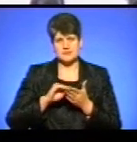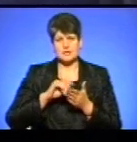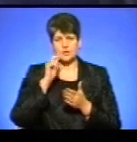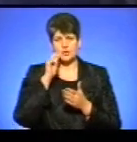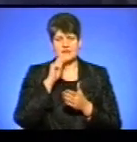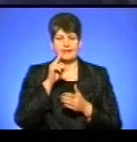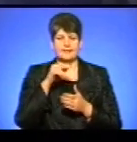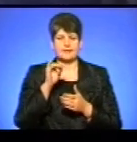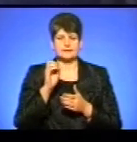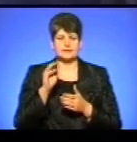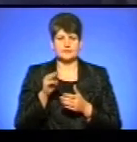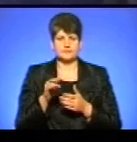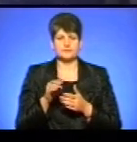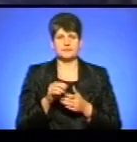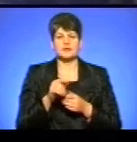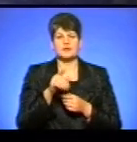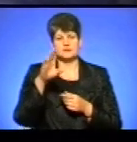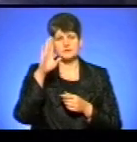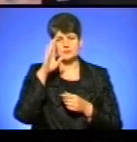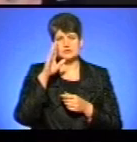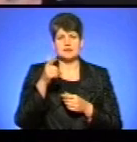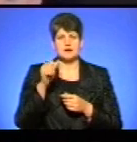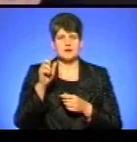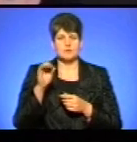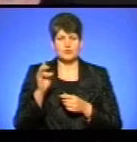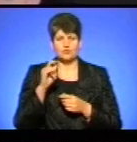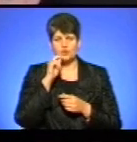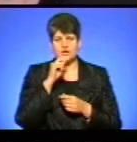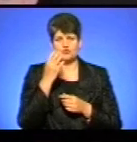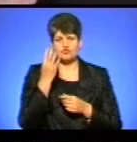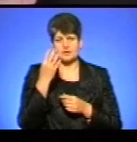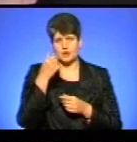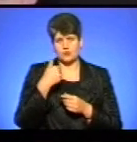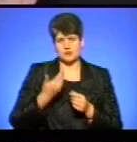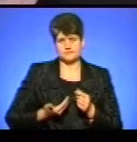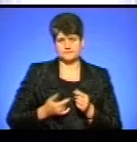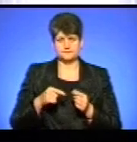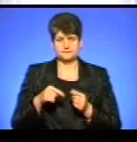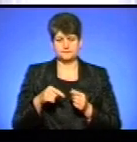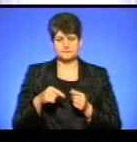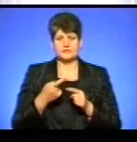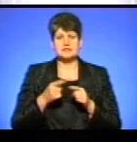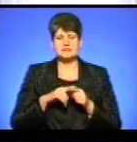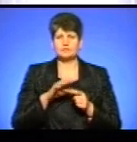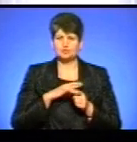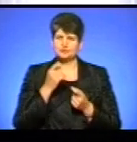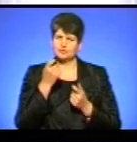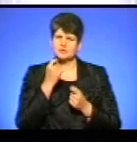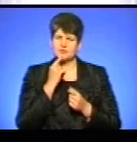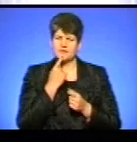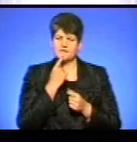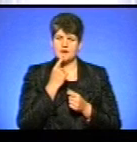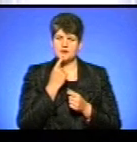диктант. Нжанджі Енгонго з Габону в Україні 4 роки. Це було трошки важко,